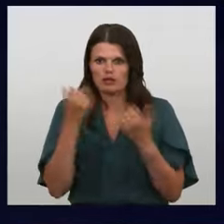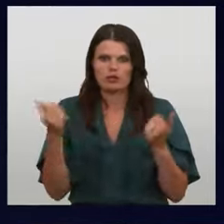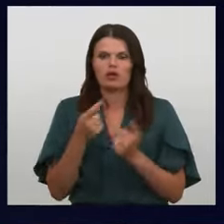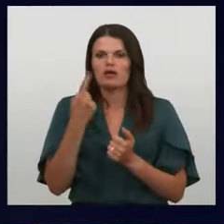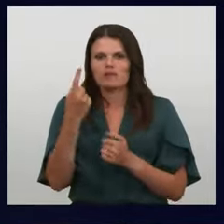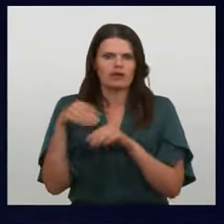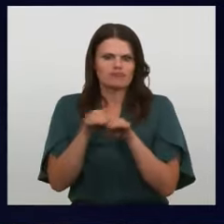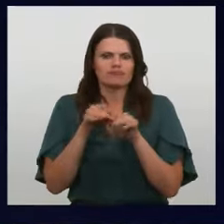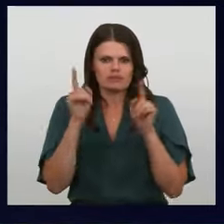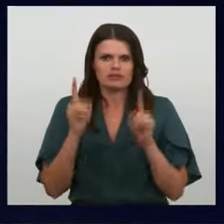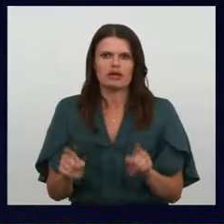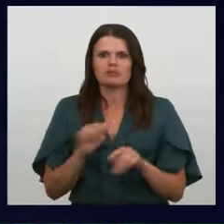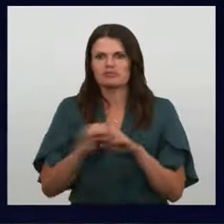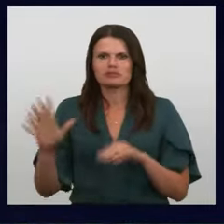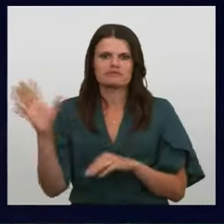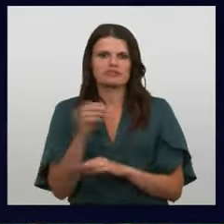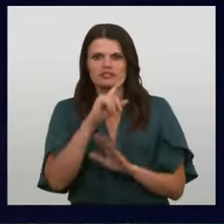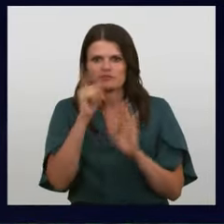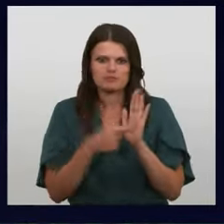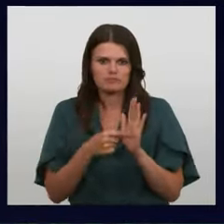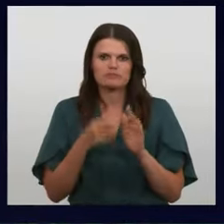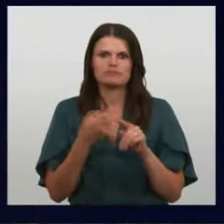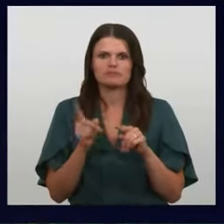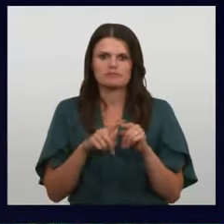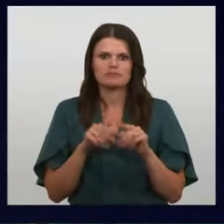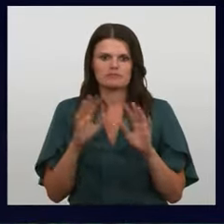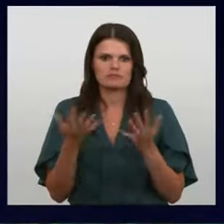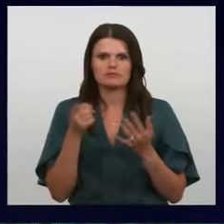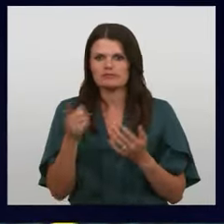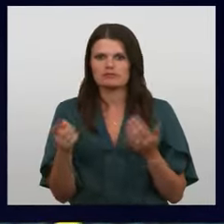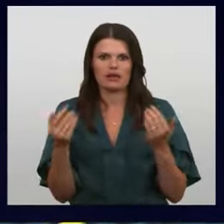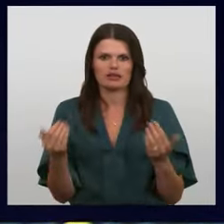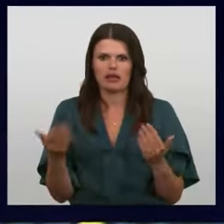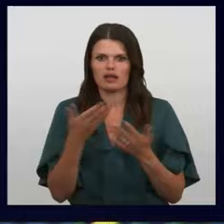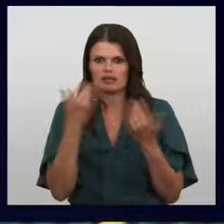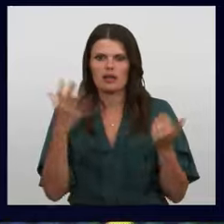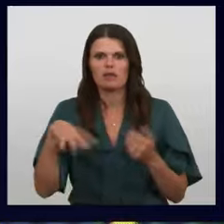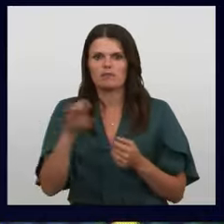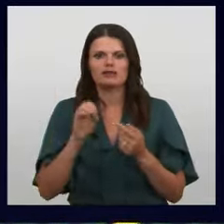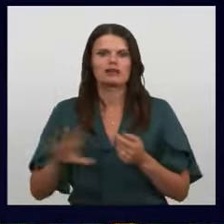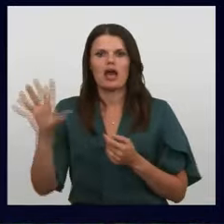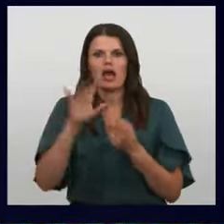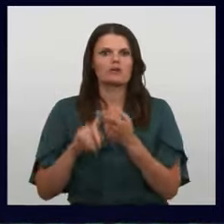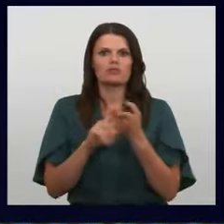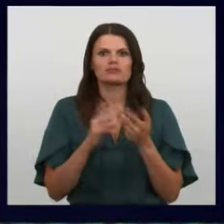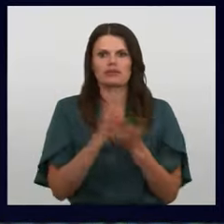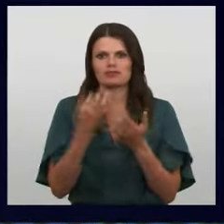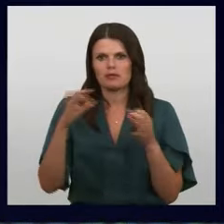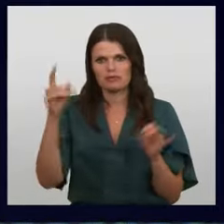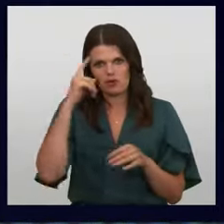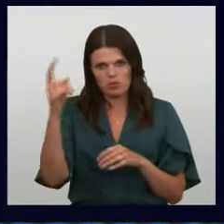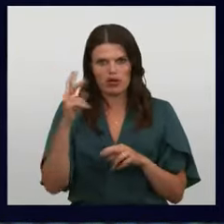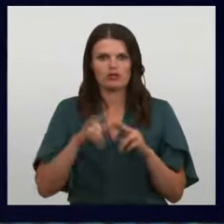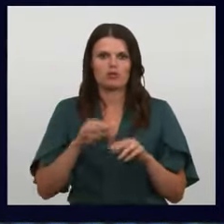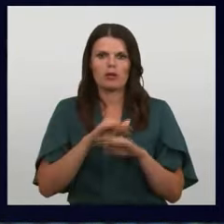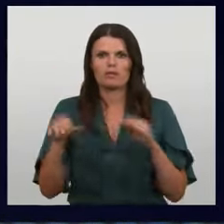princips jābūt pilnīgi visos jautājumus, tāpēc, ka mēs Eiropas savinībē esam briefpratīgi un pilnvērtīgi partneri.